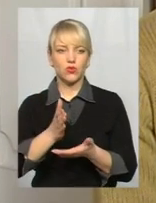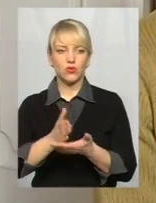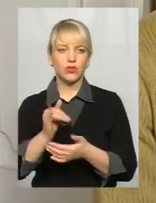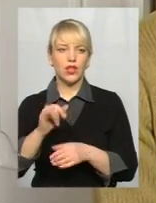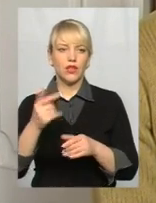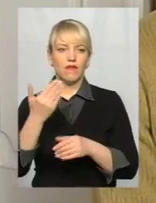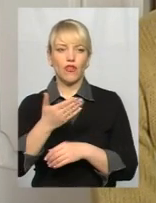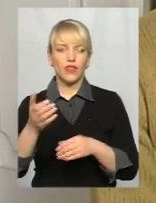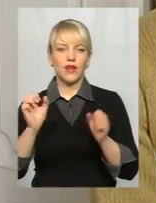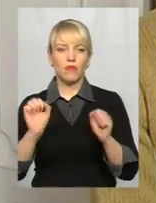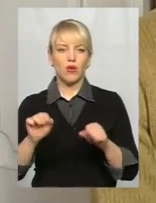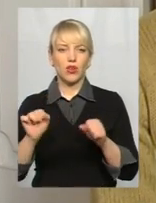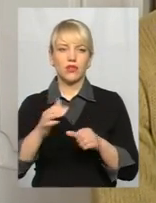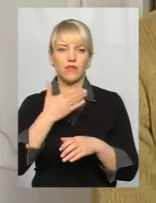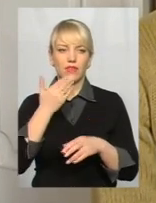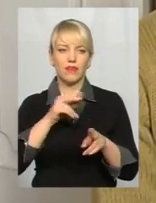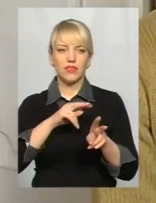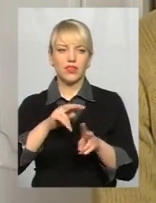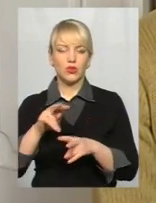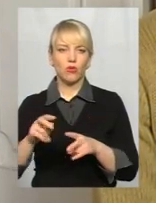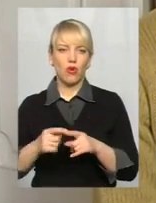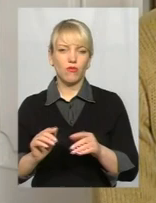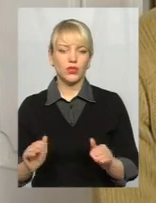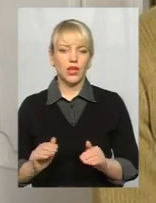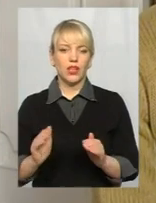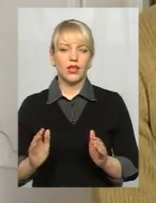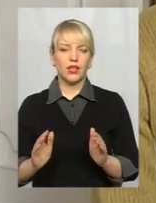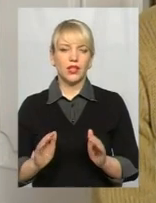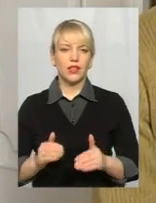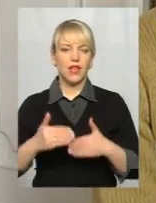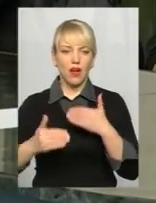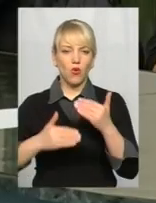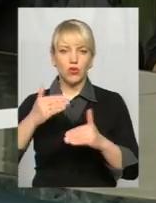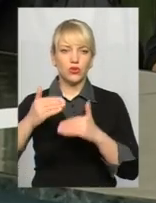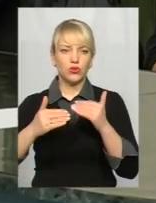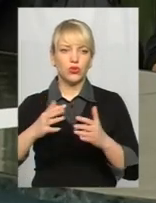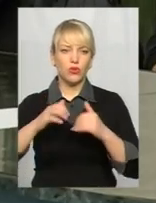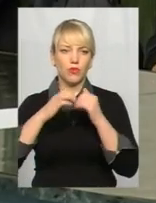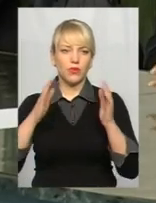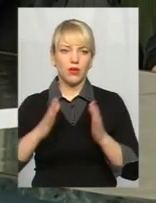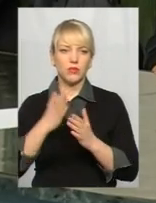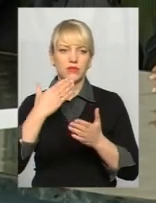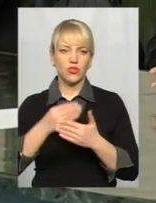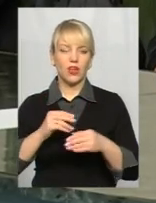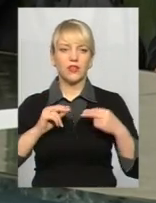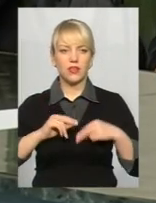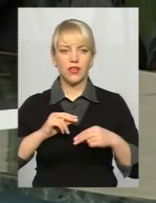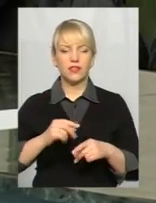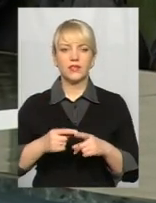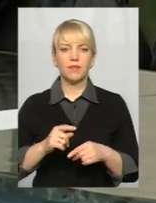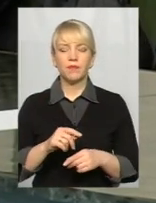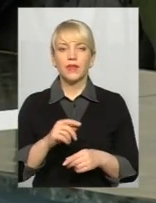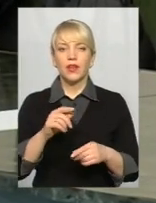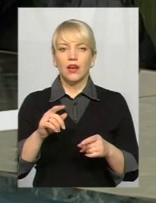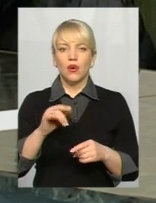можливо, ми не відслідковуємо, нарощують об'єми своєї діяльності. Представниця громадського об'єднання «Жар» Альона Береза